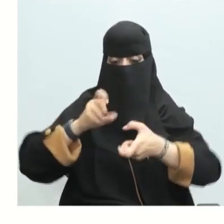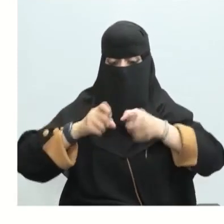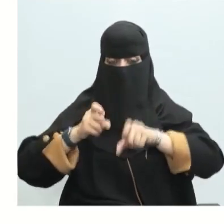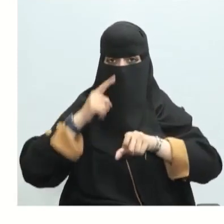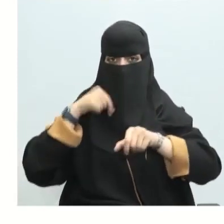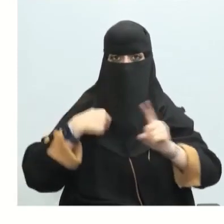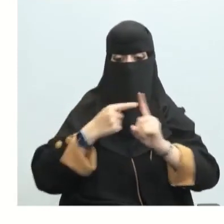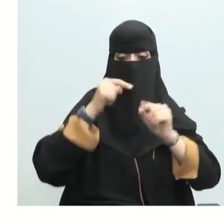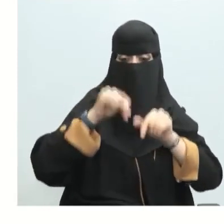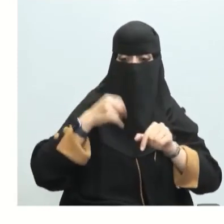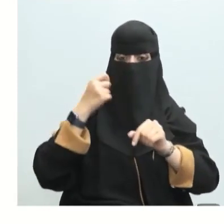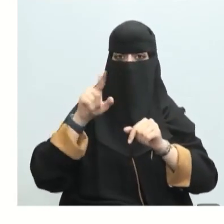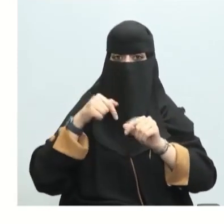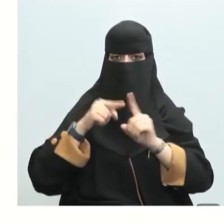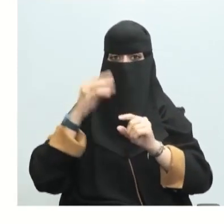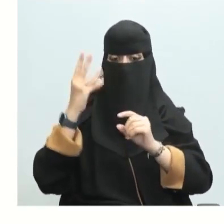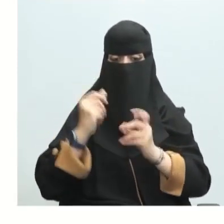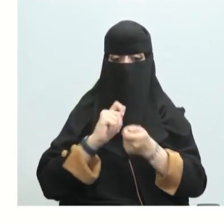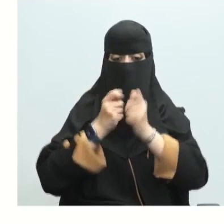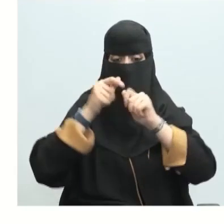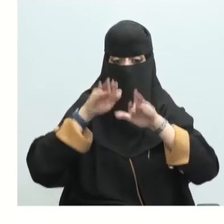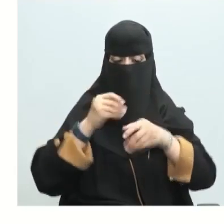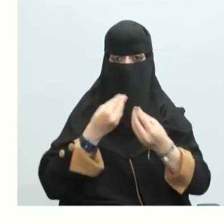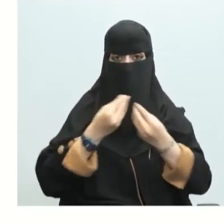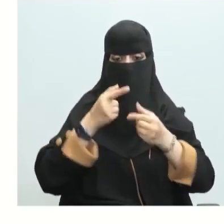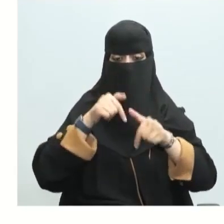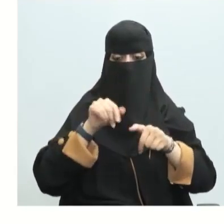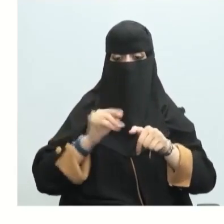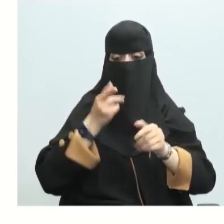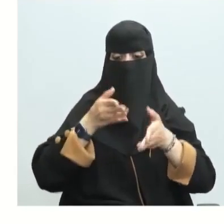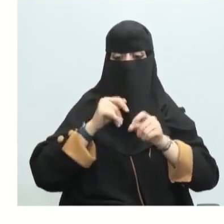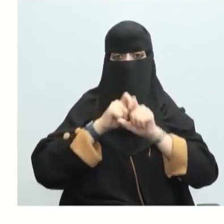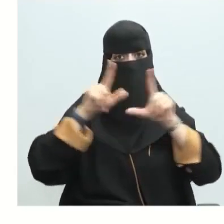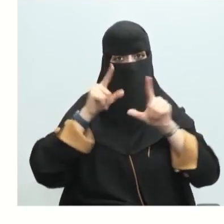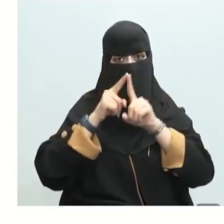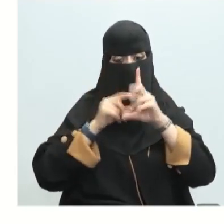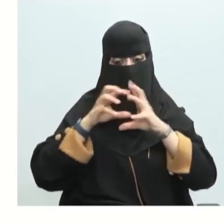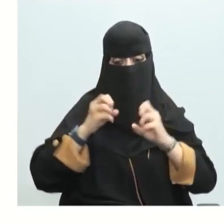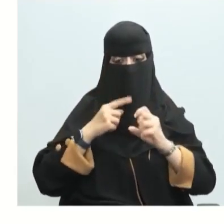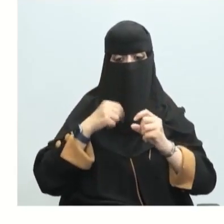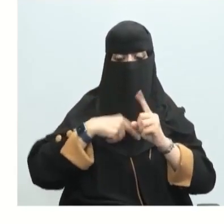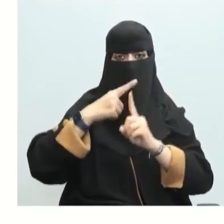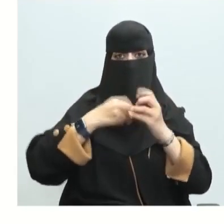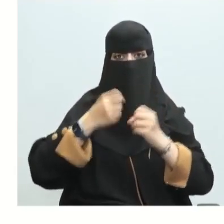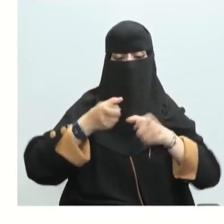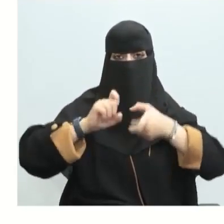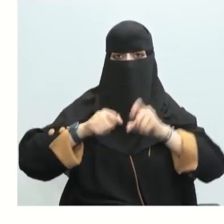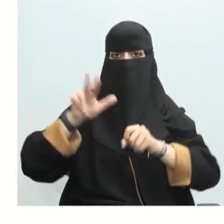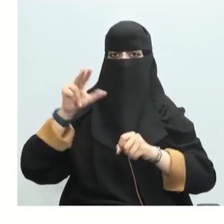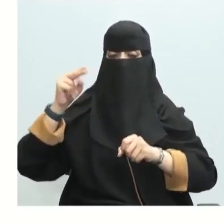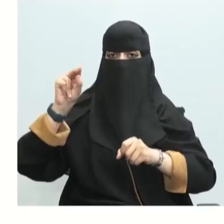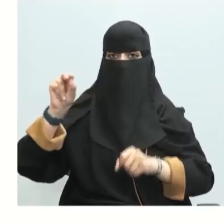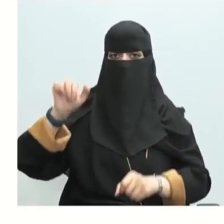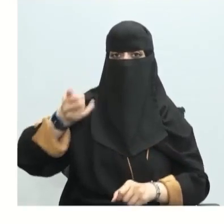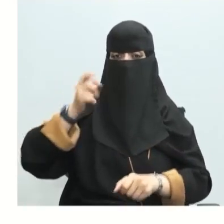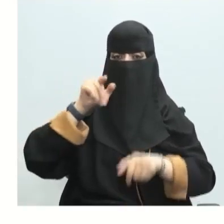أهدافنا طبقنا قانون هس لحساب التغير في المحتوى الحراري لتفاعل الماء اليوم بإذن الله توضيح المقصود بحرارة التكوين القياسية